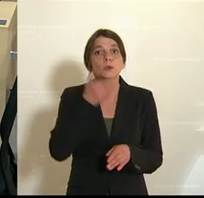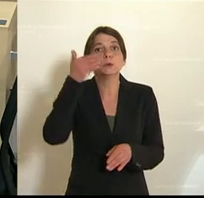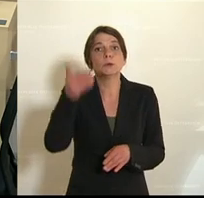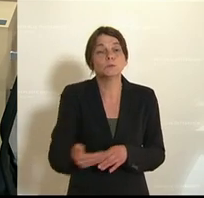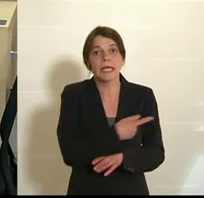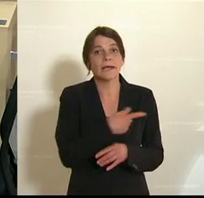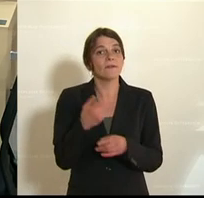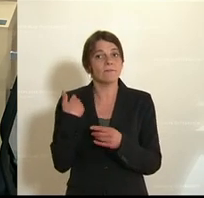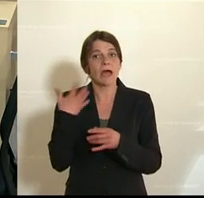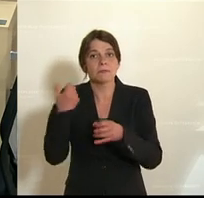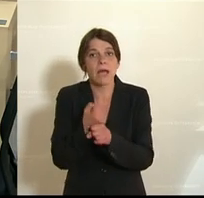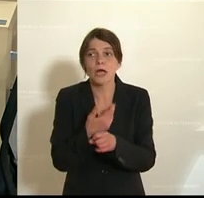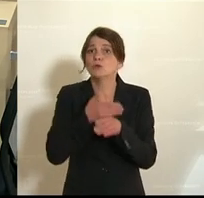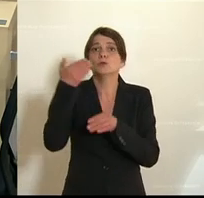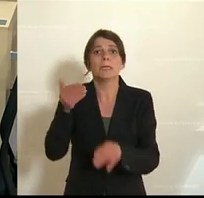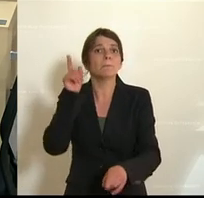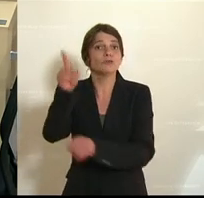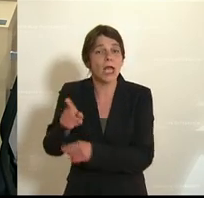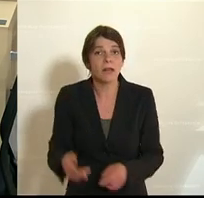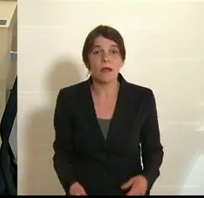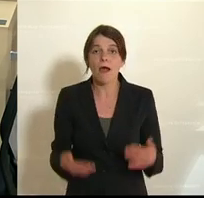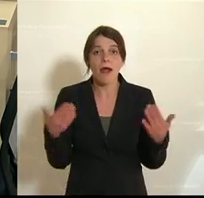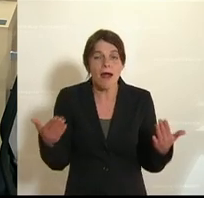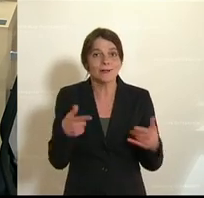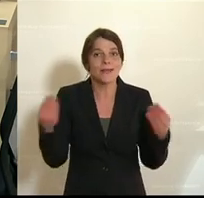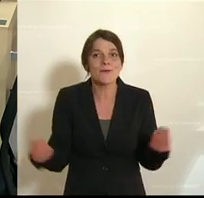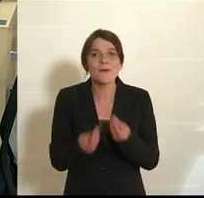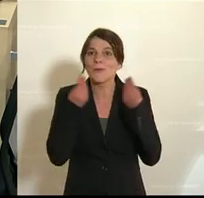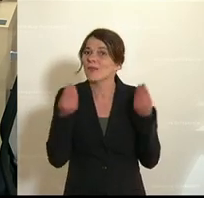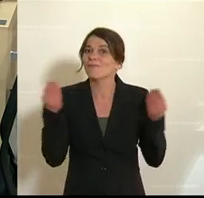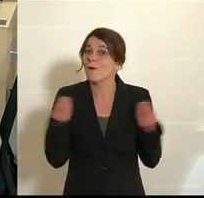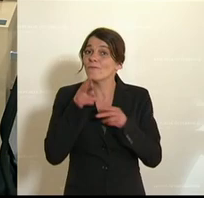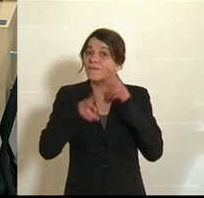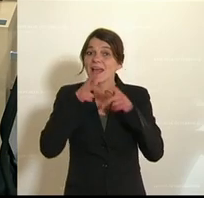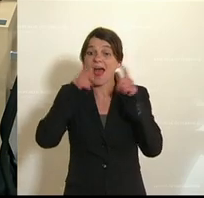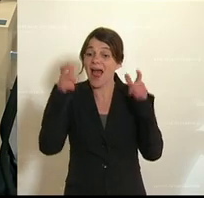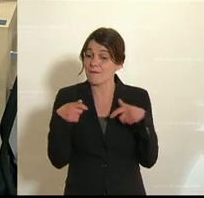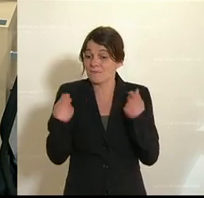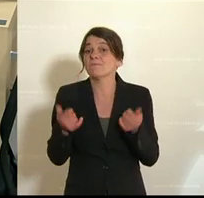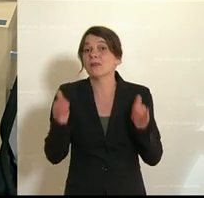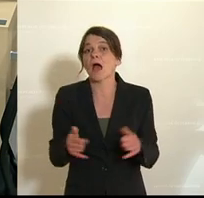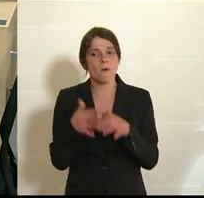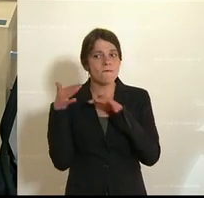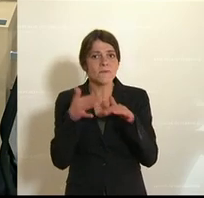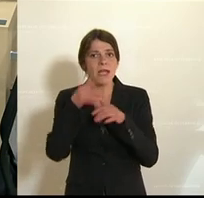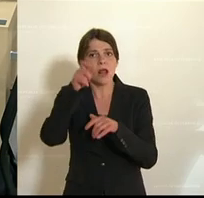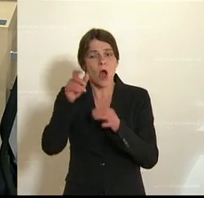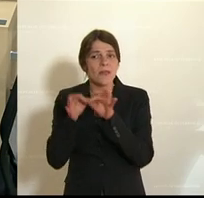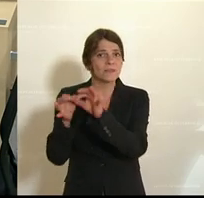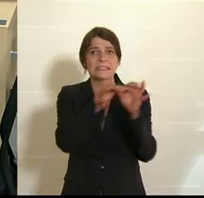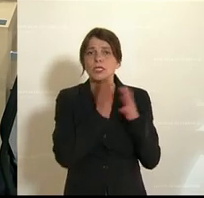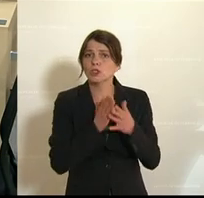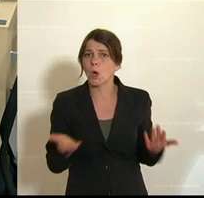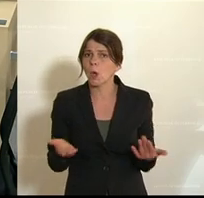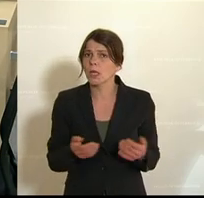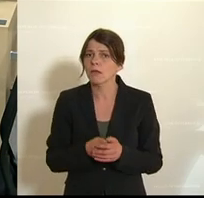gehandelt haben, zu spät bestellt haben. Und das ist auch der Grund, warum es Pflegeheime gibt, wo es sehr, sehr viele Infizierte in der Zwischenzeit